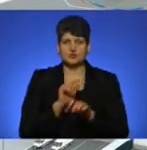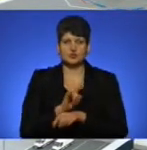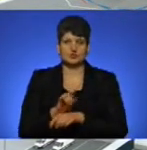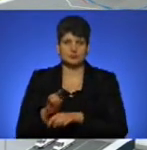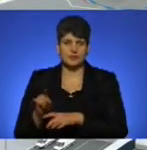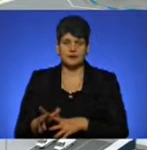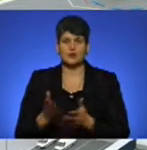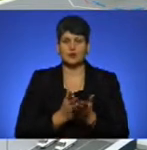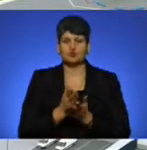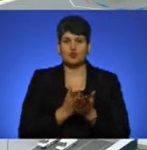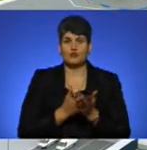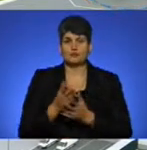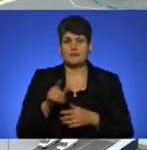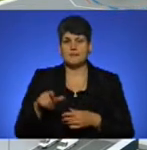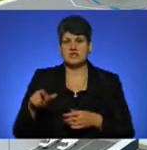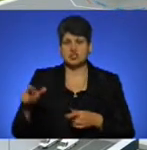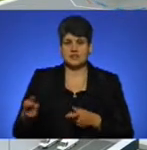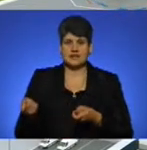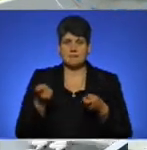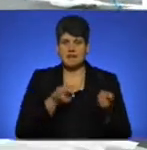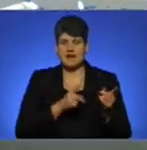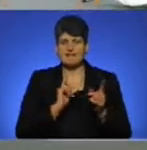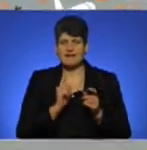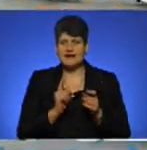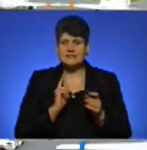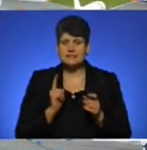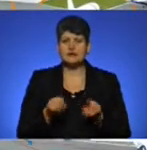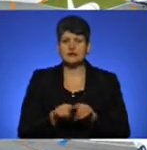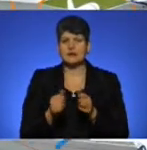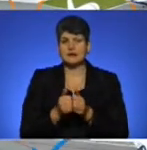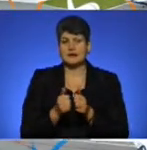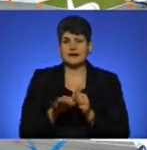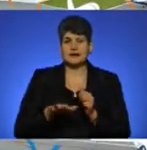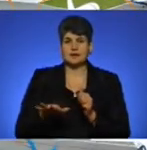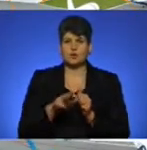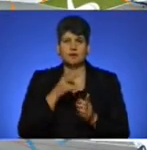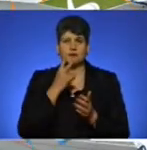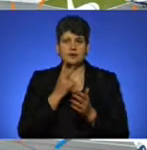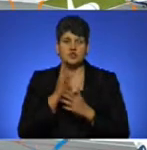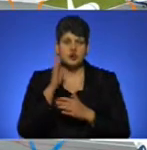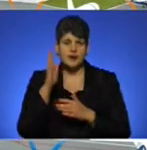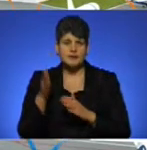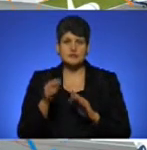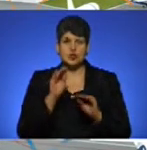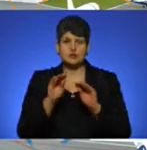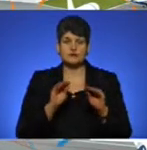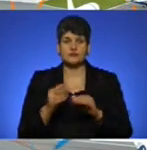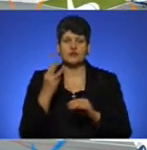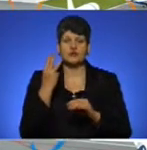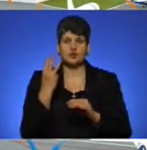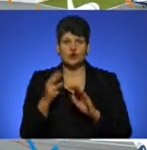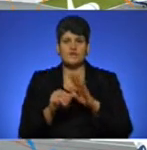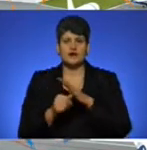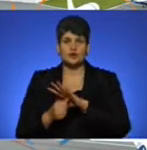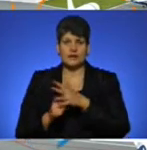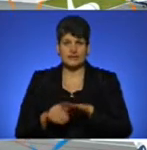здійснення обслуговування пасажирських перевезень. Також на прилеглій території перону передбачається розташування трьох вертолітних площадок